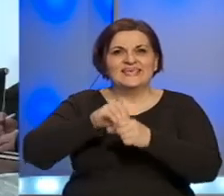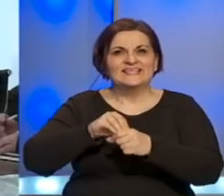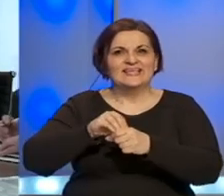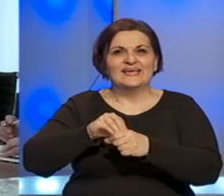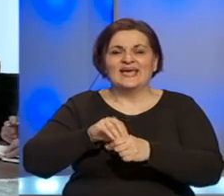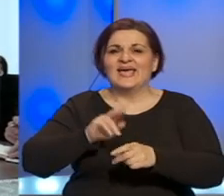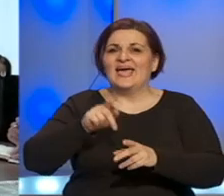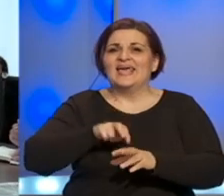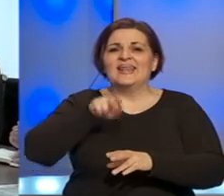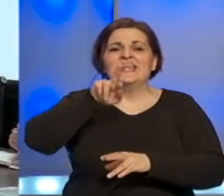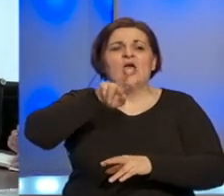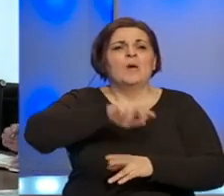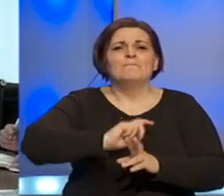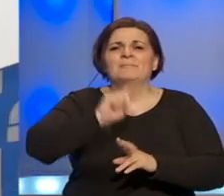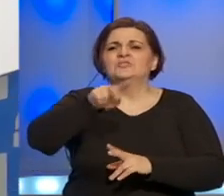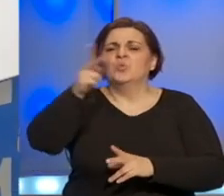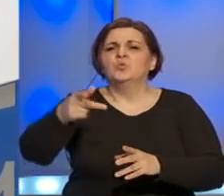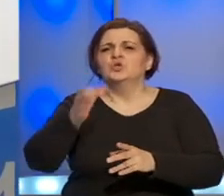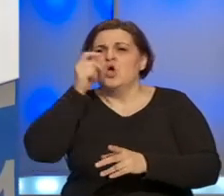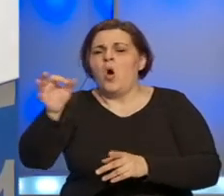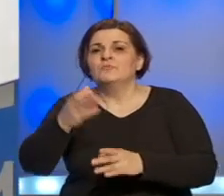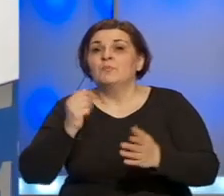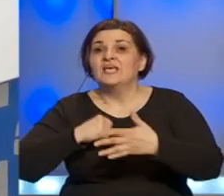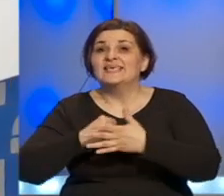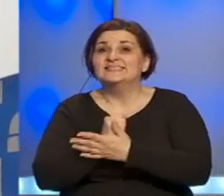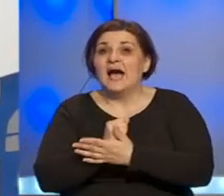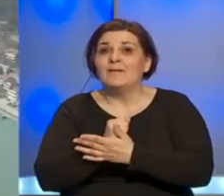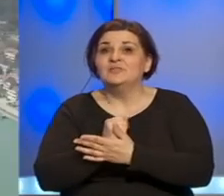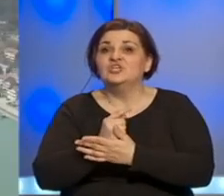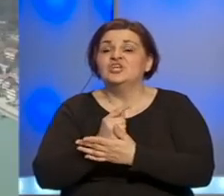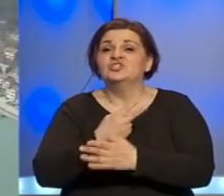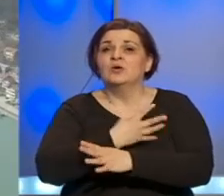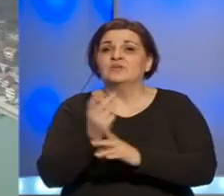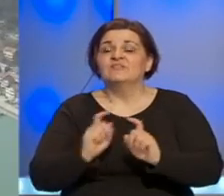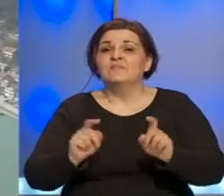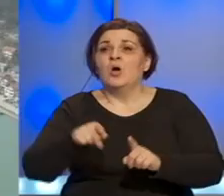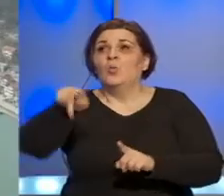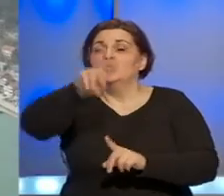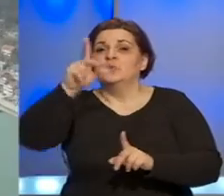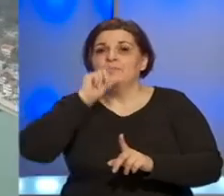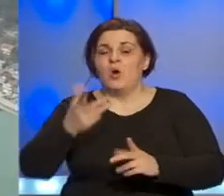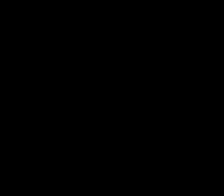prelazi u druge lokalne zajednice zbog zabilježenih slučajeva virusa korona u susjednim opštinama.